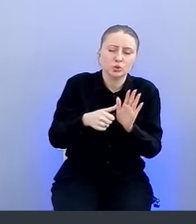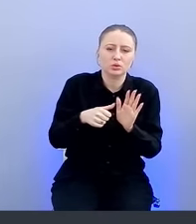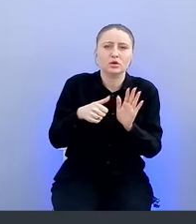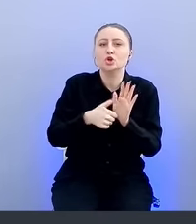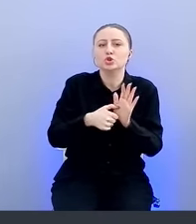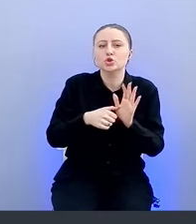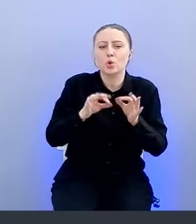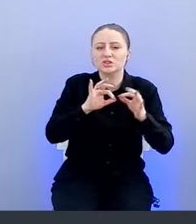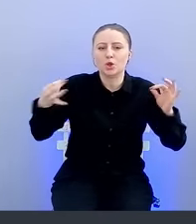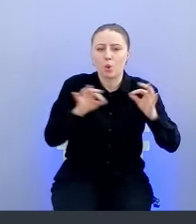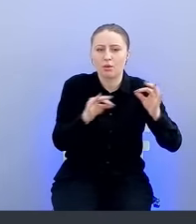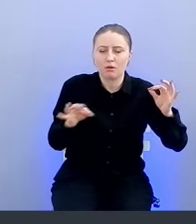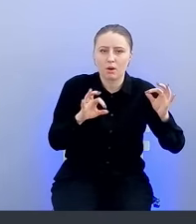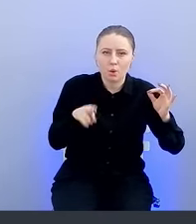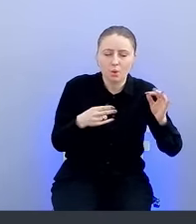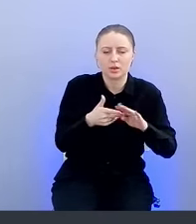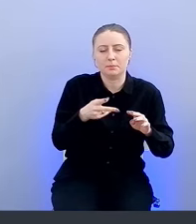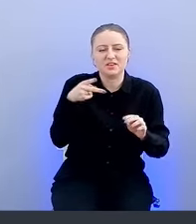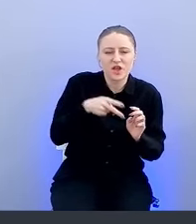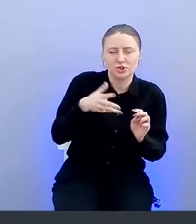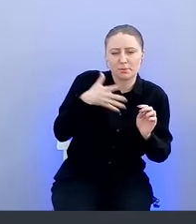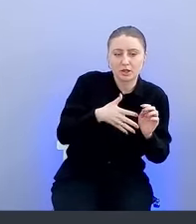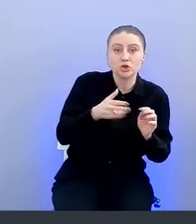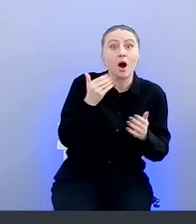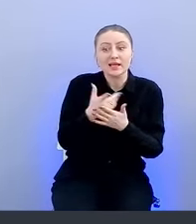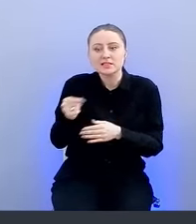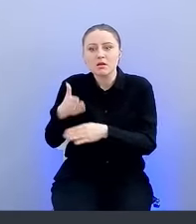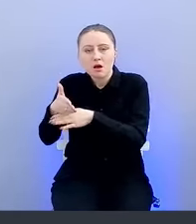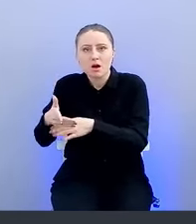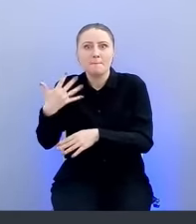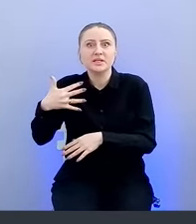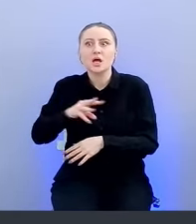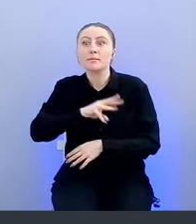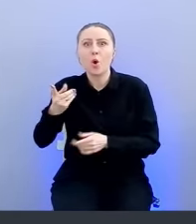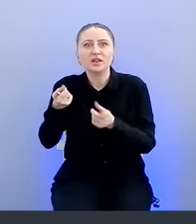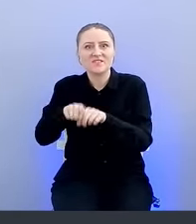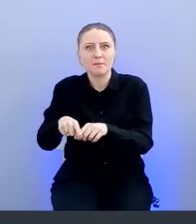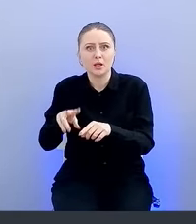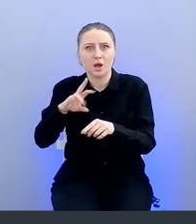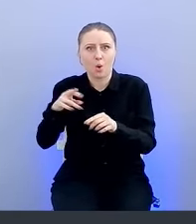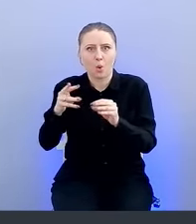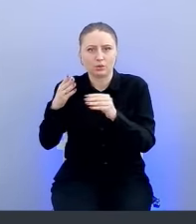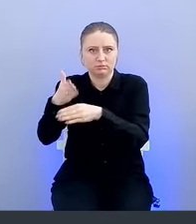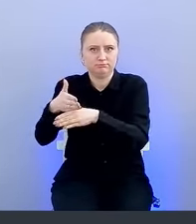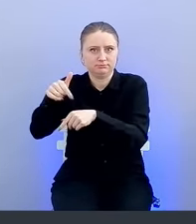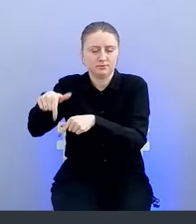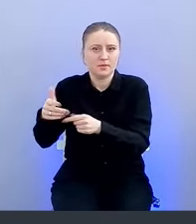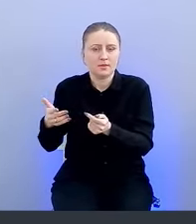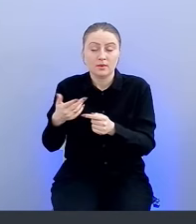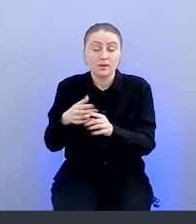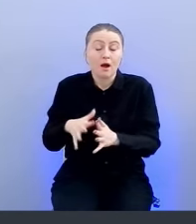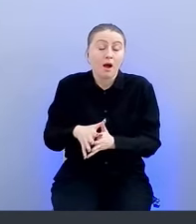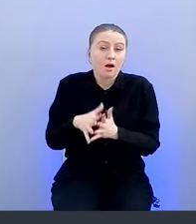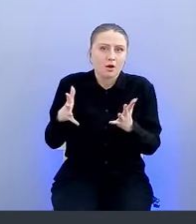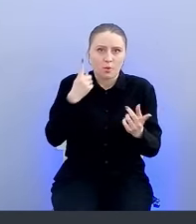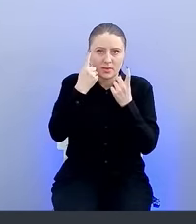600 строк кода, не знаю, там, 5 тысяч, 2 тысячи, а есть там, где лежит 50 миллионов в одной репе. То есть это прям такой огромный